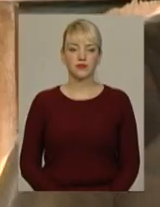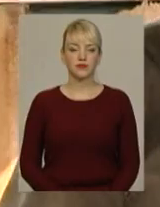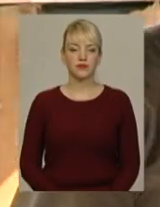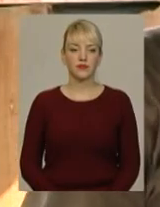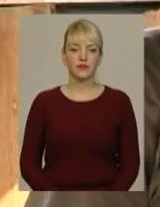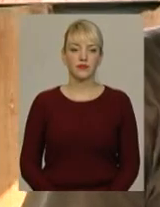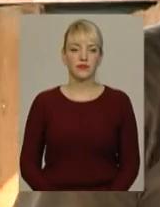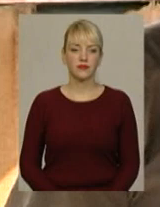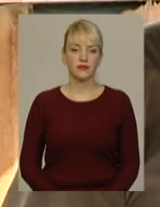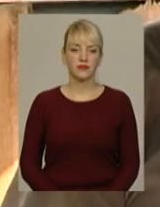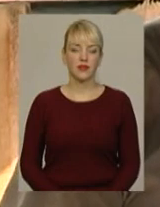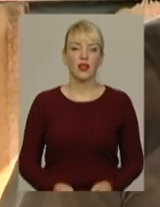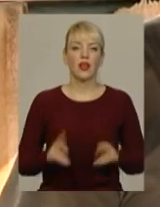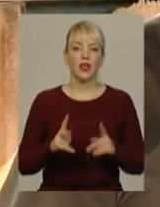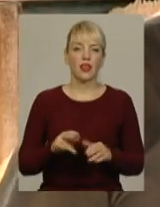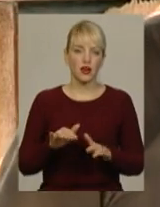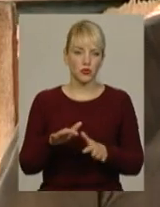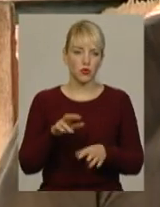Як йдуть пошуки?